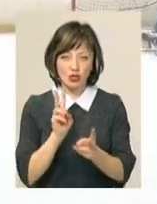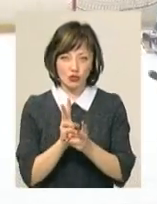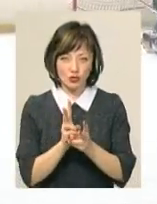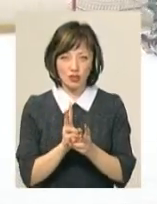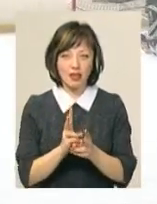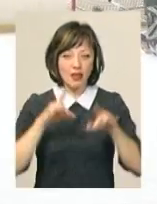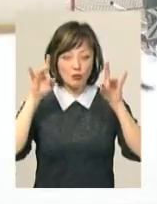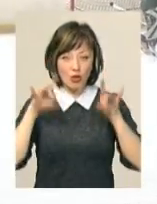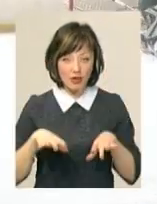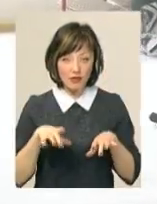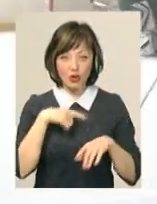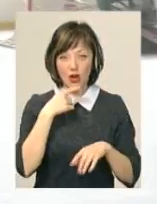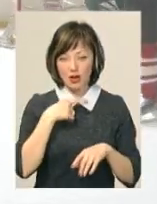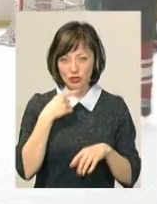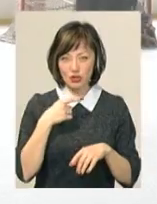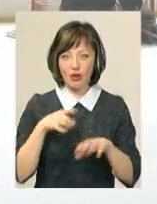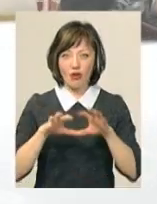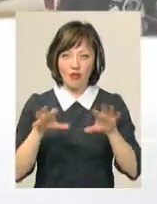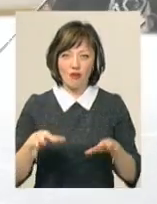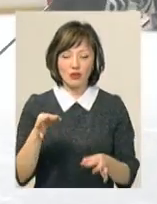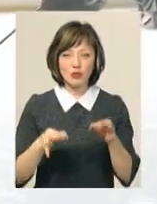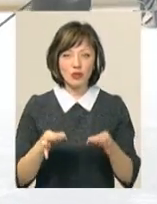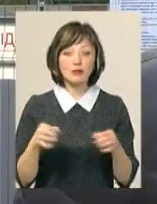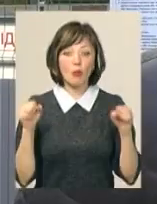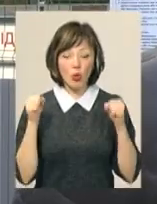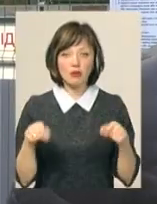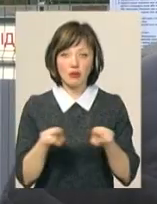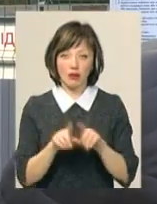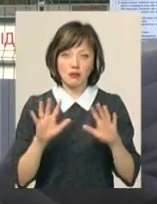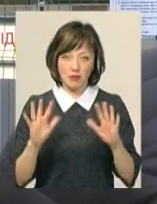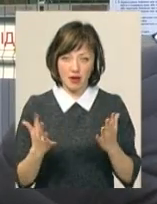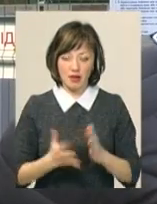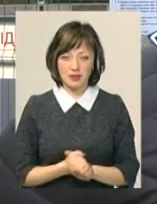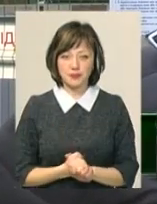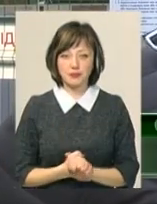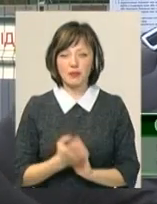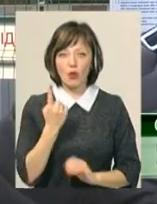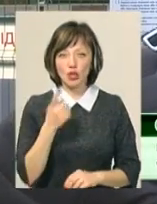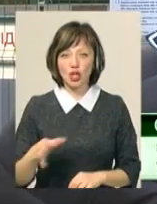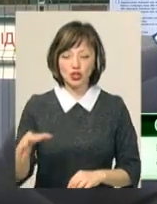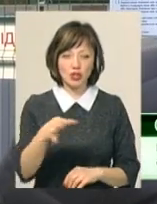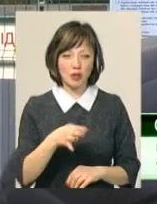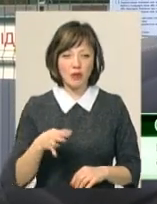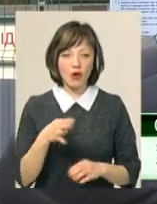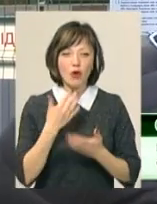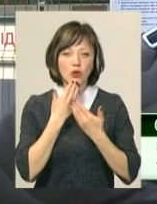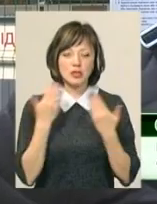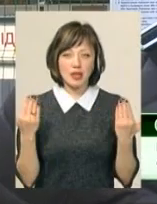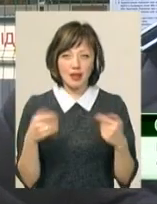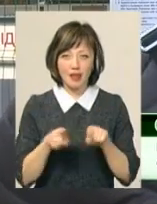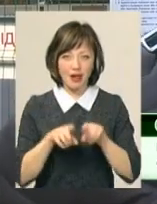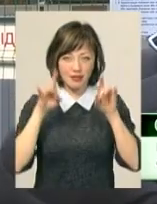Нелогічно і несподівано, каже Сергій Мандзій, але в спорті таке трапляється. Одна шайба, оця остання така курйозна, вона